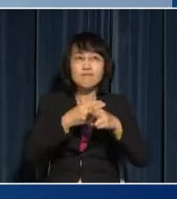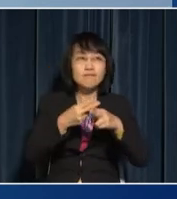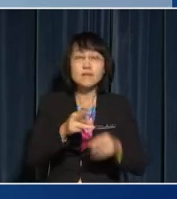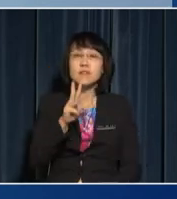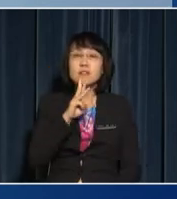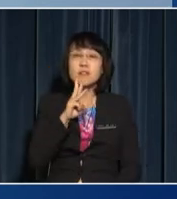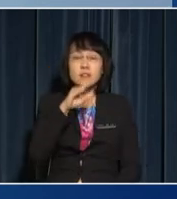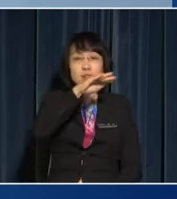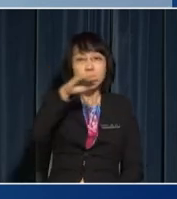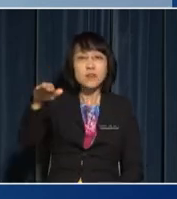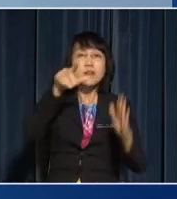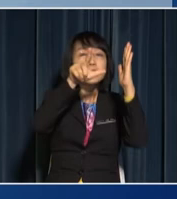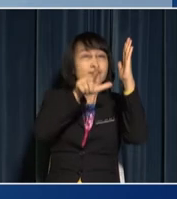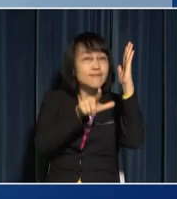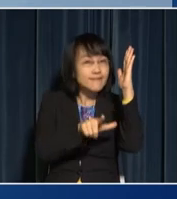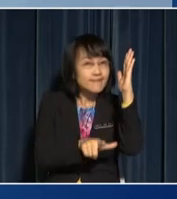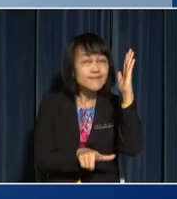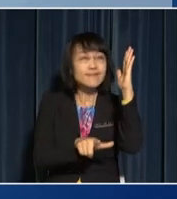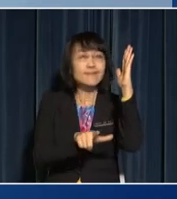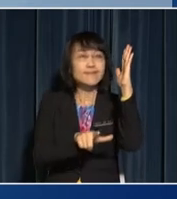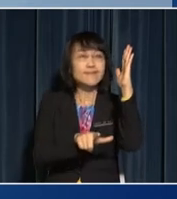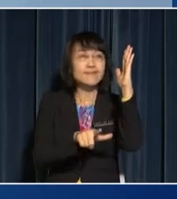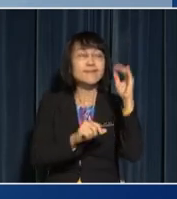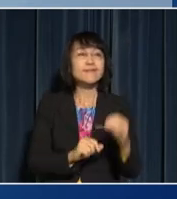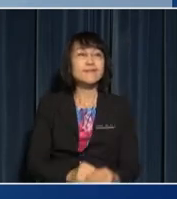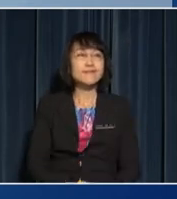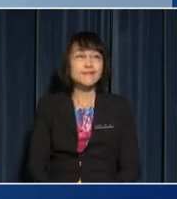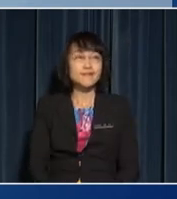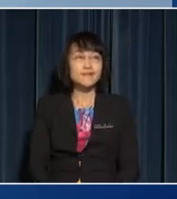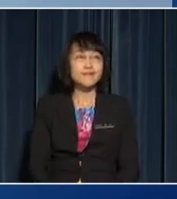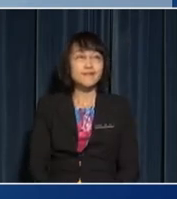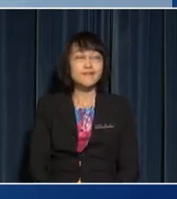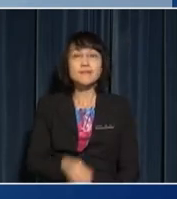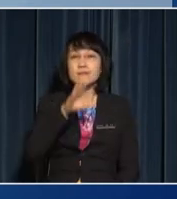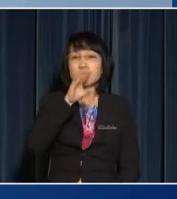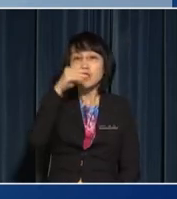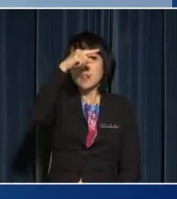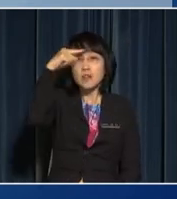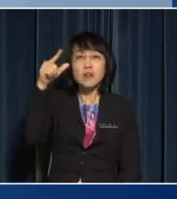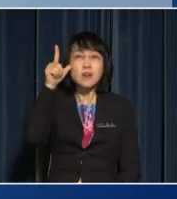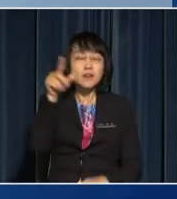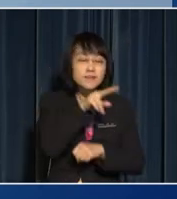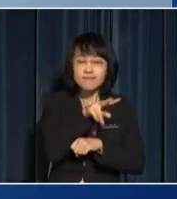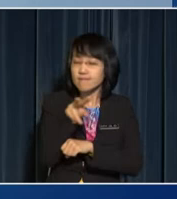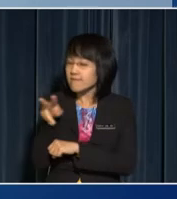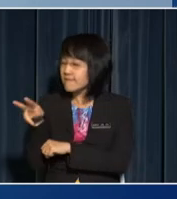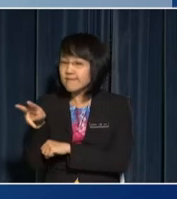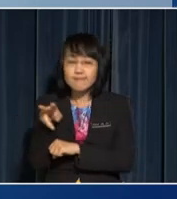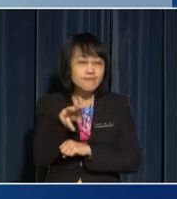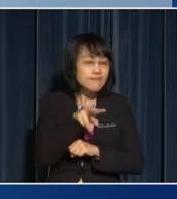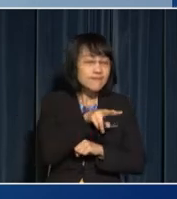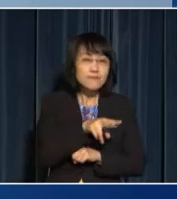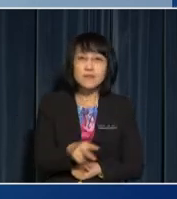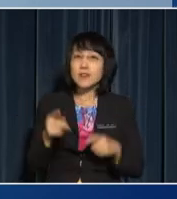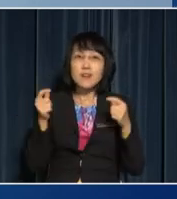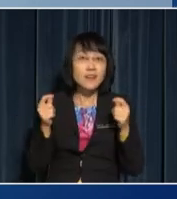short and the water level is too low The crow looks around him and